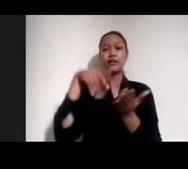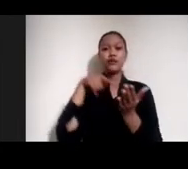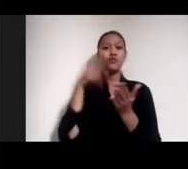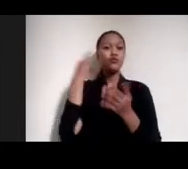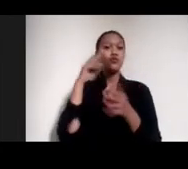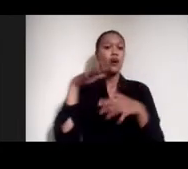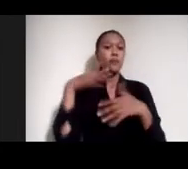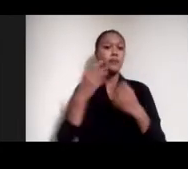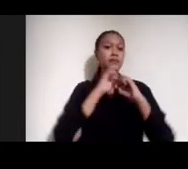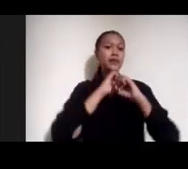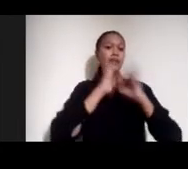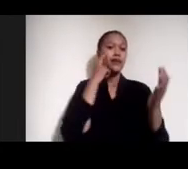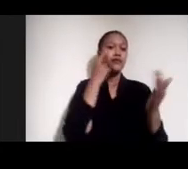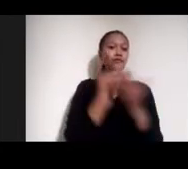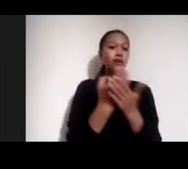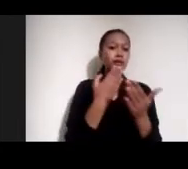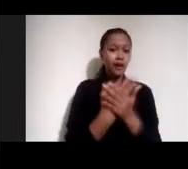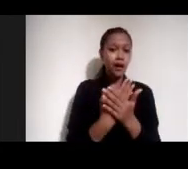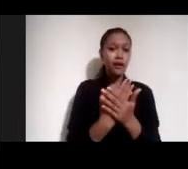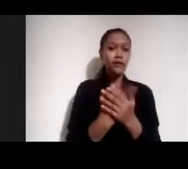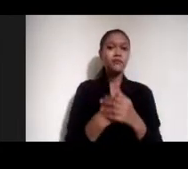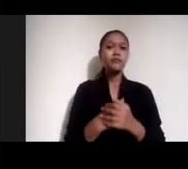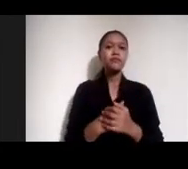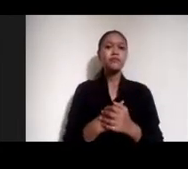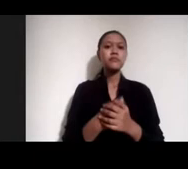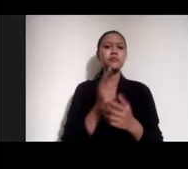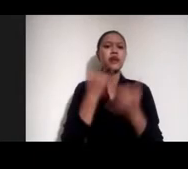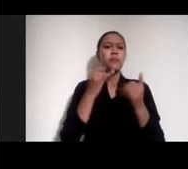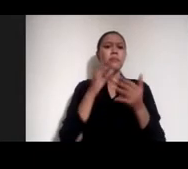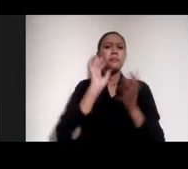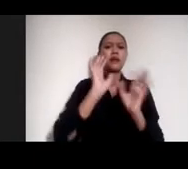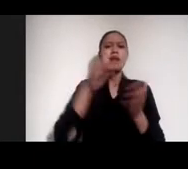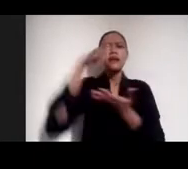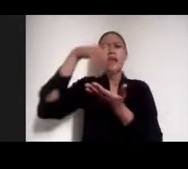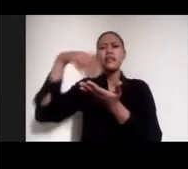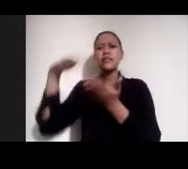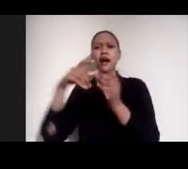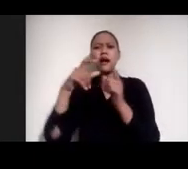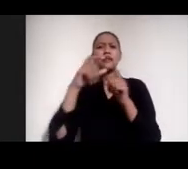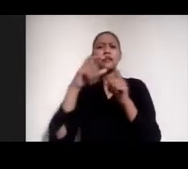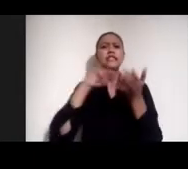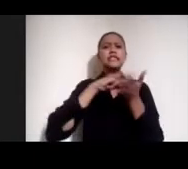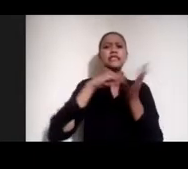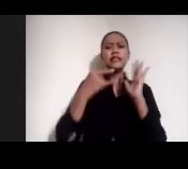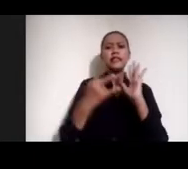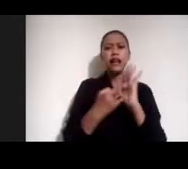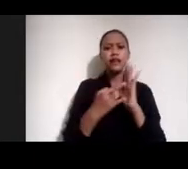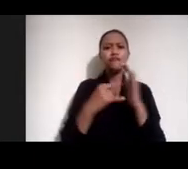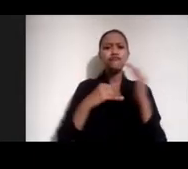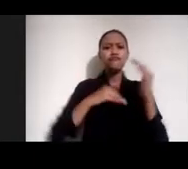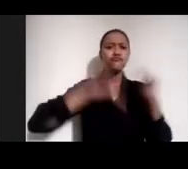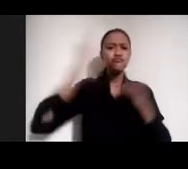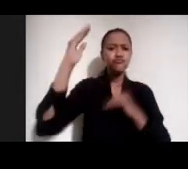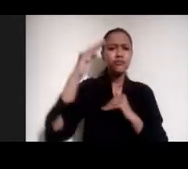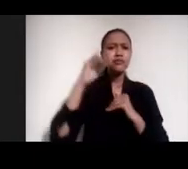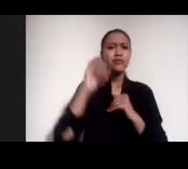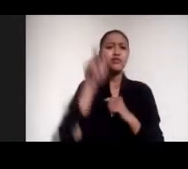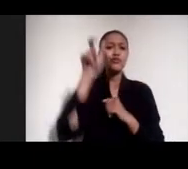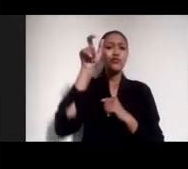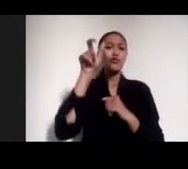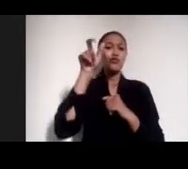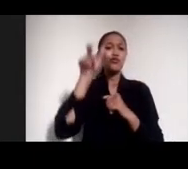data digital yang semakin menggunung Peran jurnalis sangat dibutuhkan dibanding dari sebelumnya